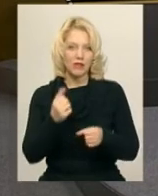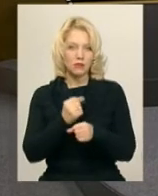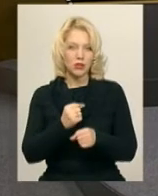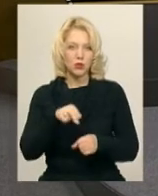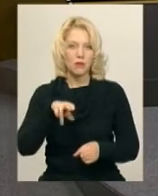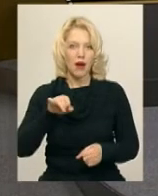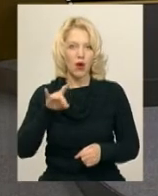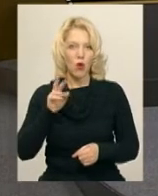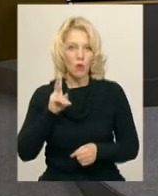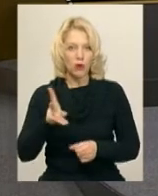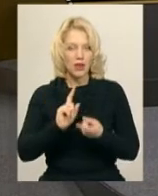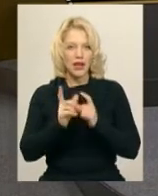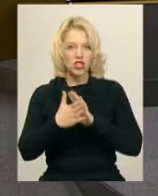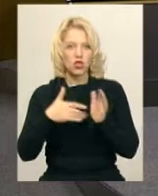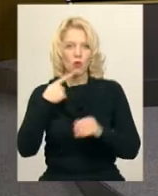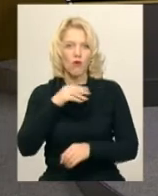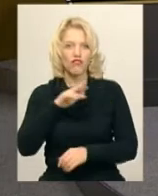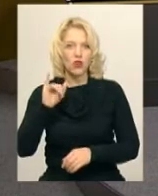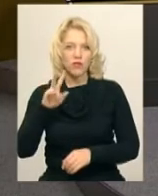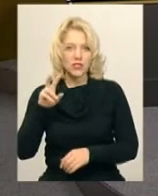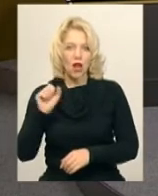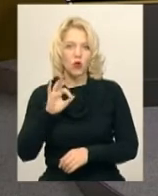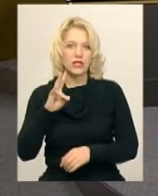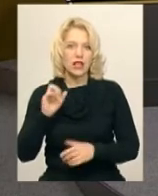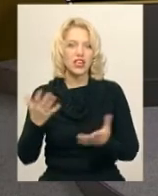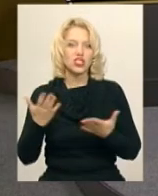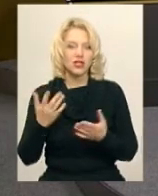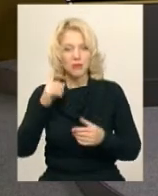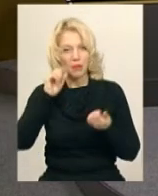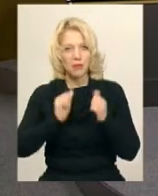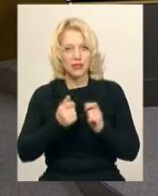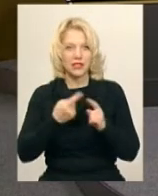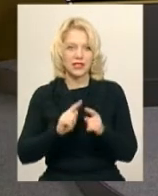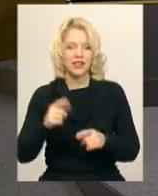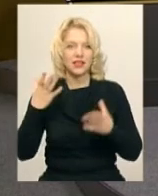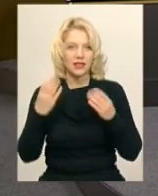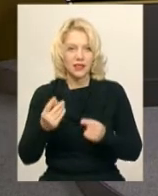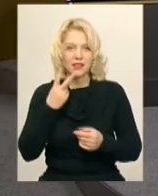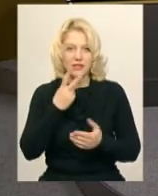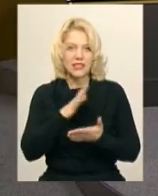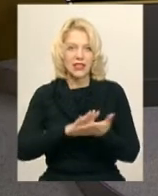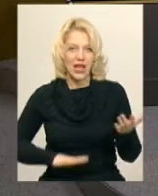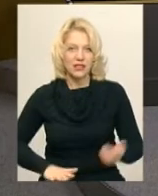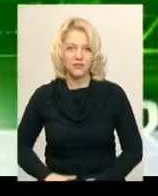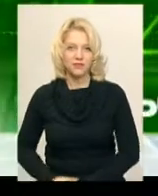Світлана Поробок, диктор жестової мови Оксана Фіновська. Чим запам'ятається нам цей день? Дивіться далі випуску.